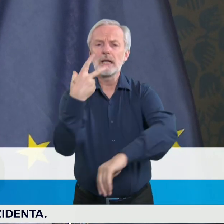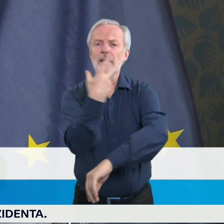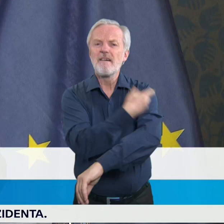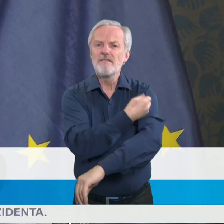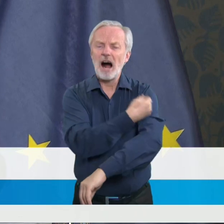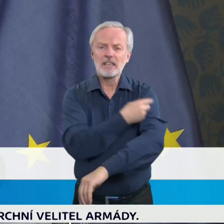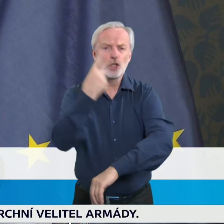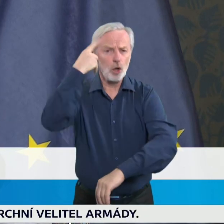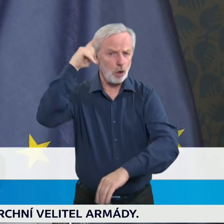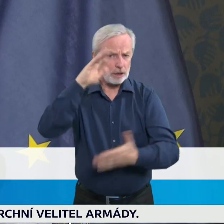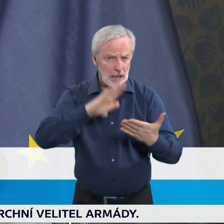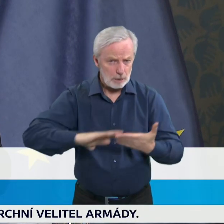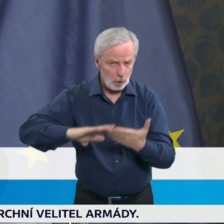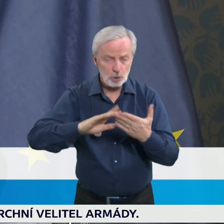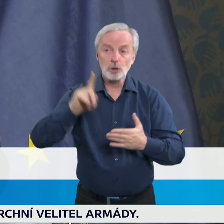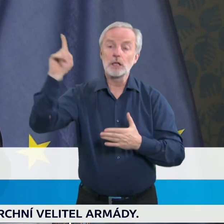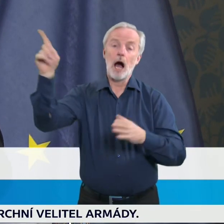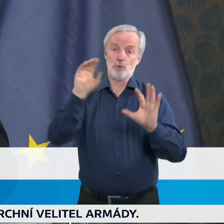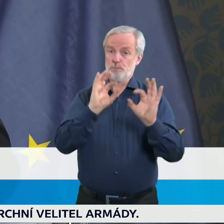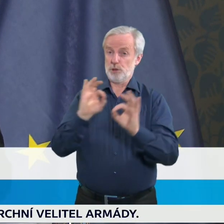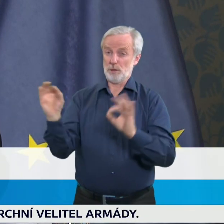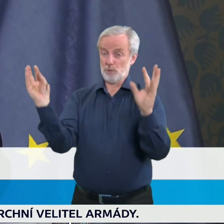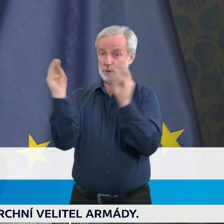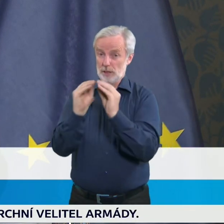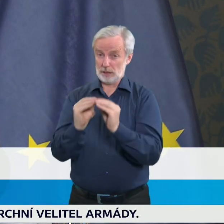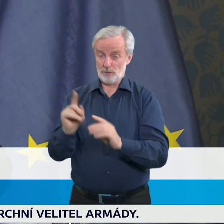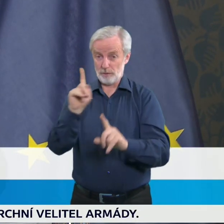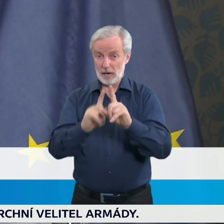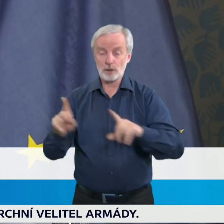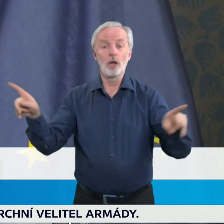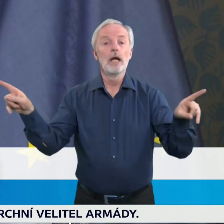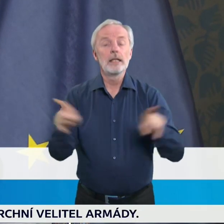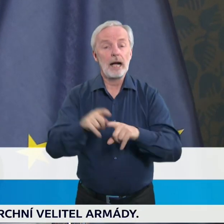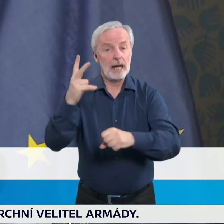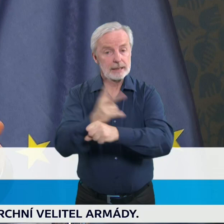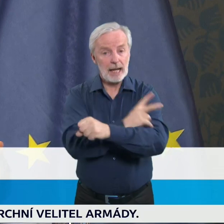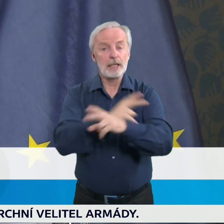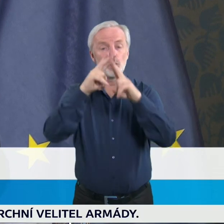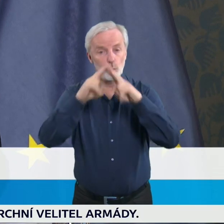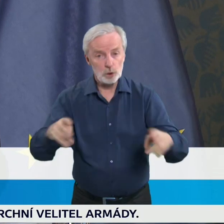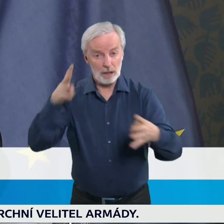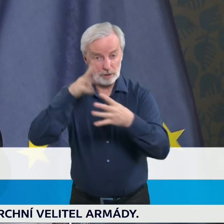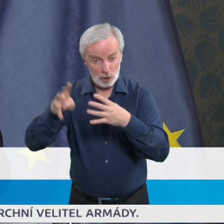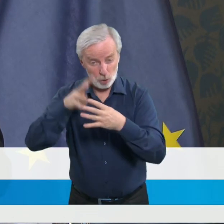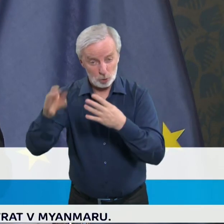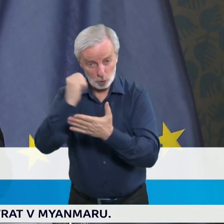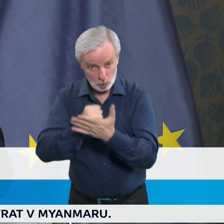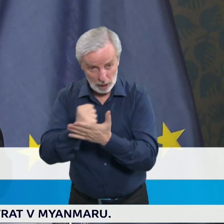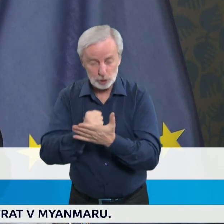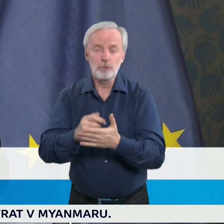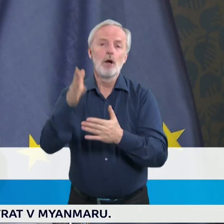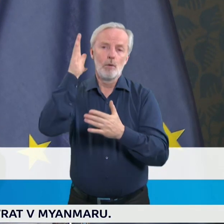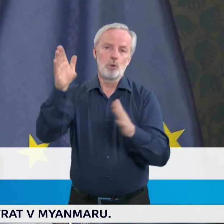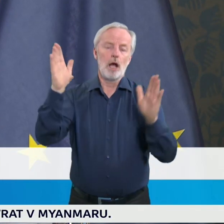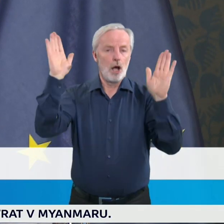připravují stanovisko v tomto smyslu se státním ústavem pro kontrolu léčiv a s dalšími odborníky v rámci klinické epidemiologické skupiny,